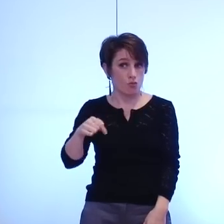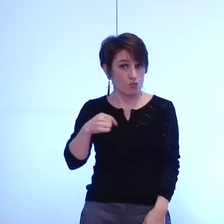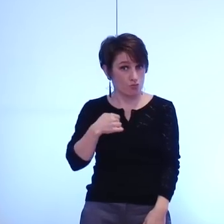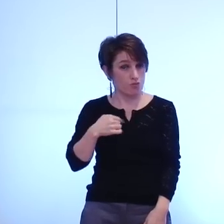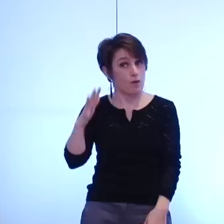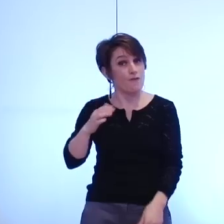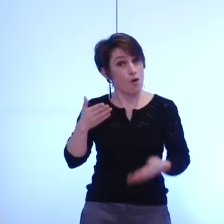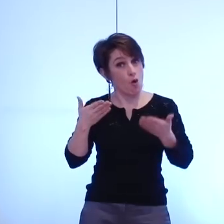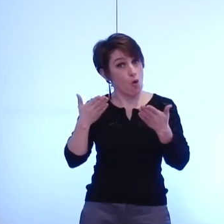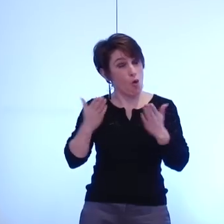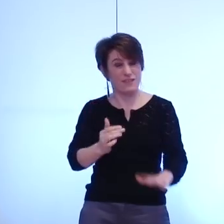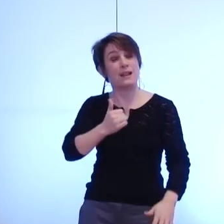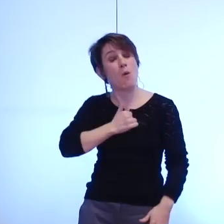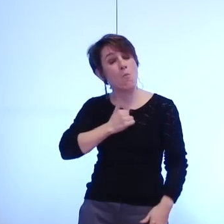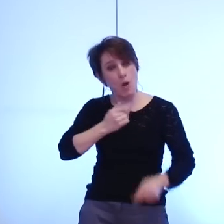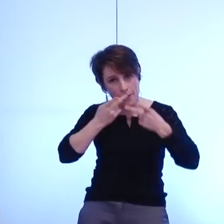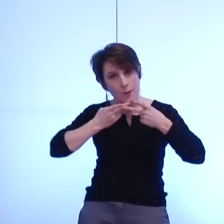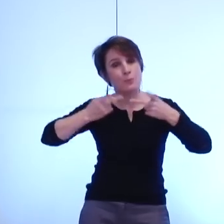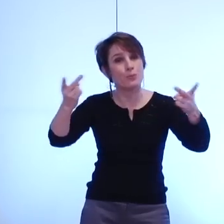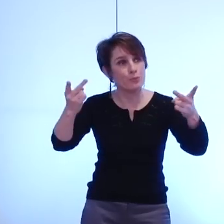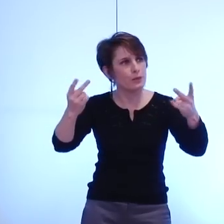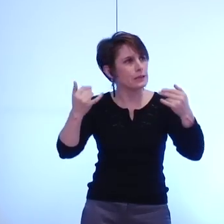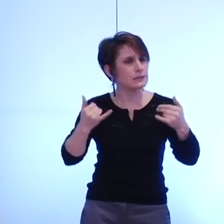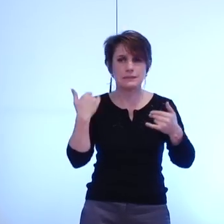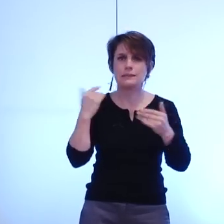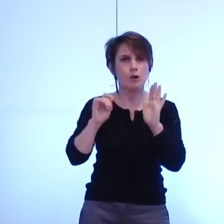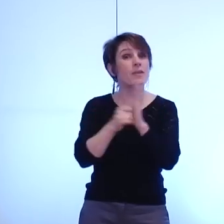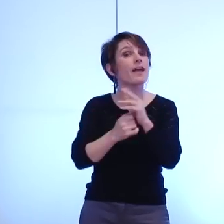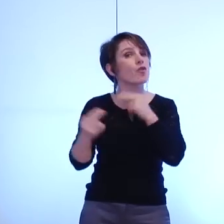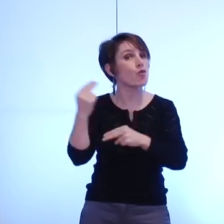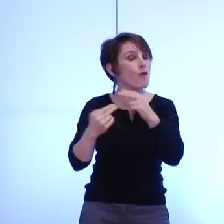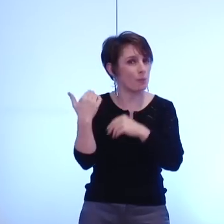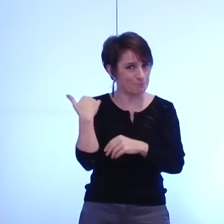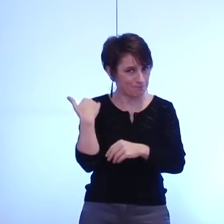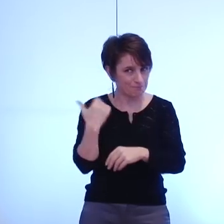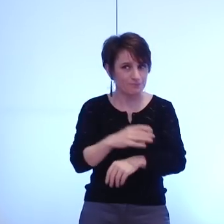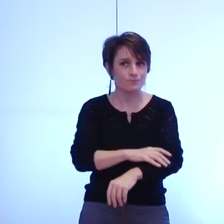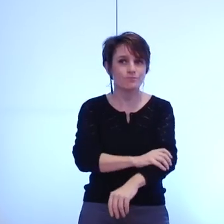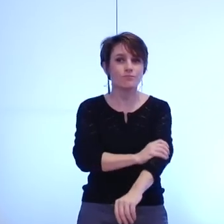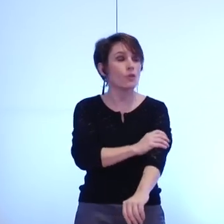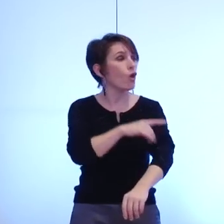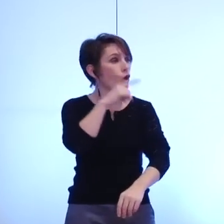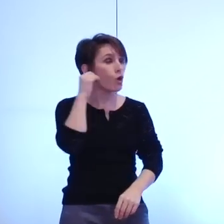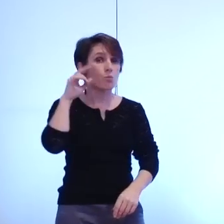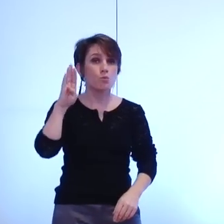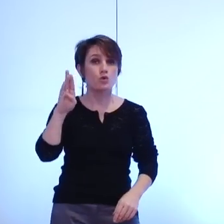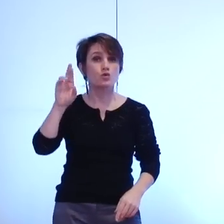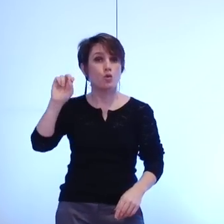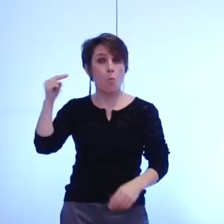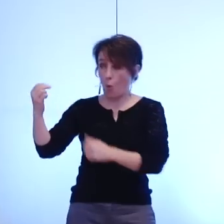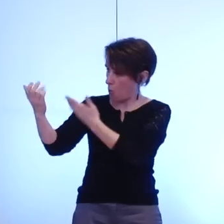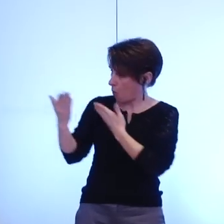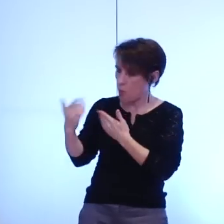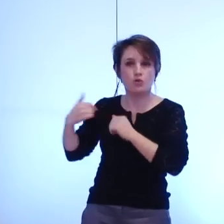officiellement par moi-même ici dans cette salle au mois de novembre Paul Bron nous l'avait suggéré je l'avais